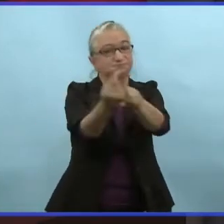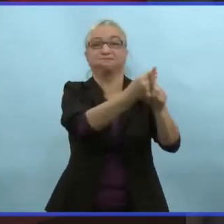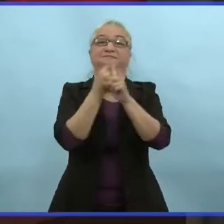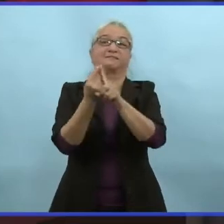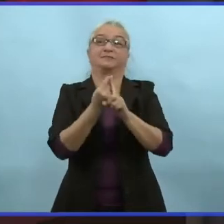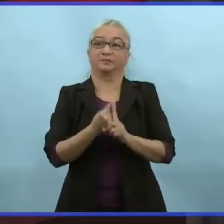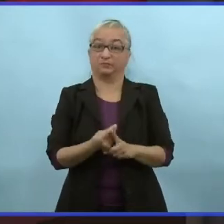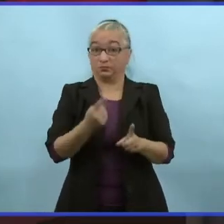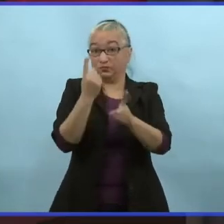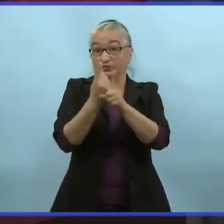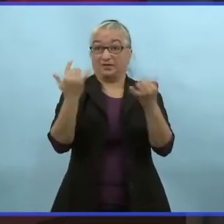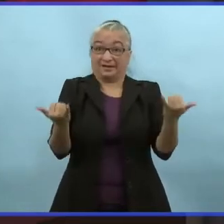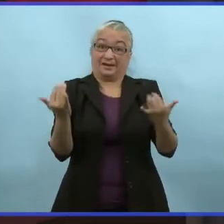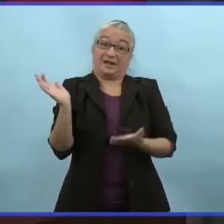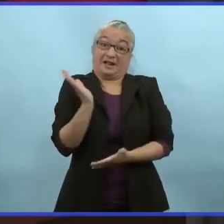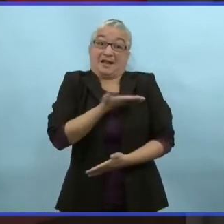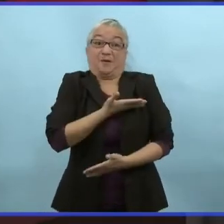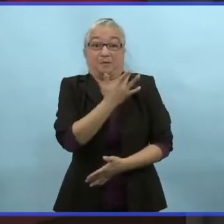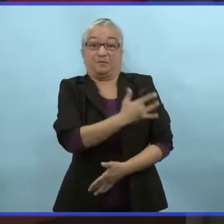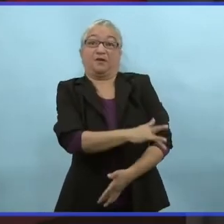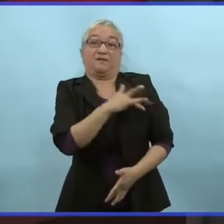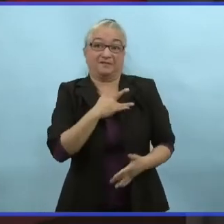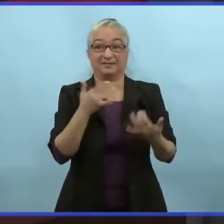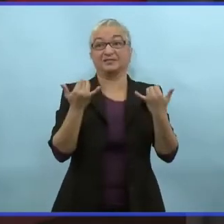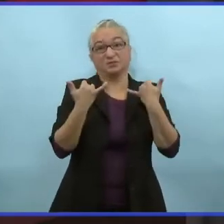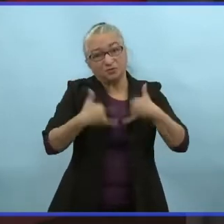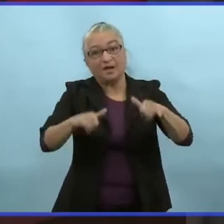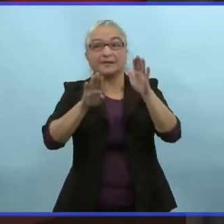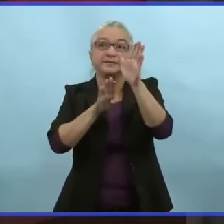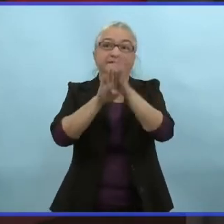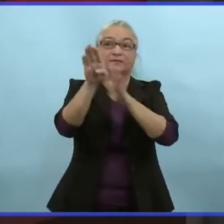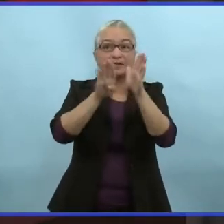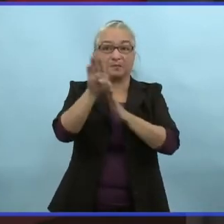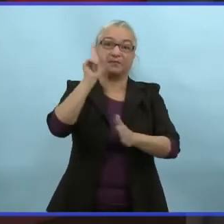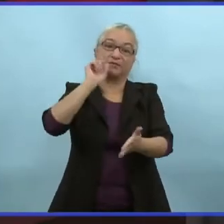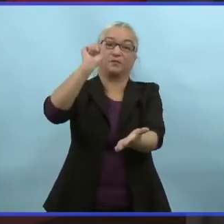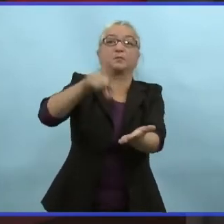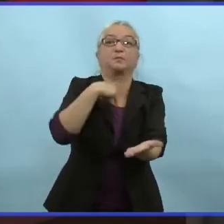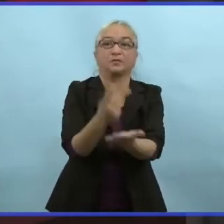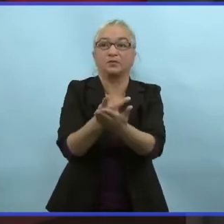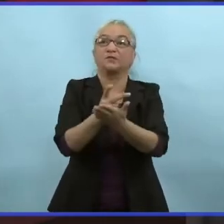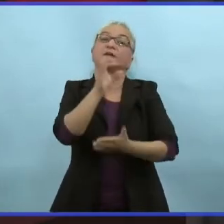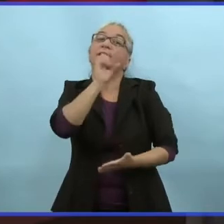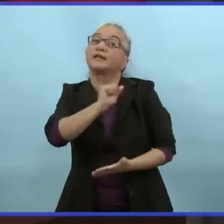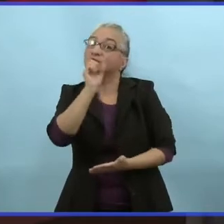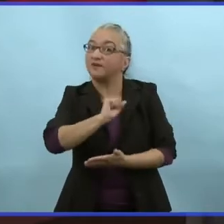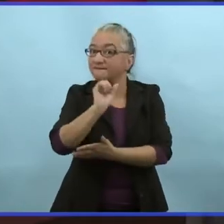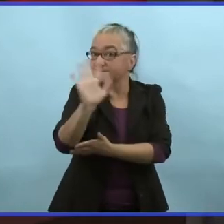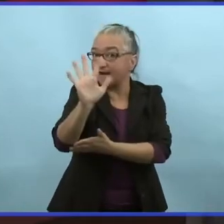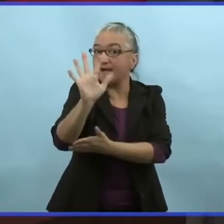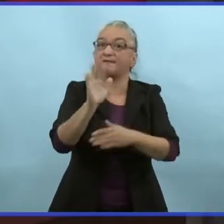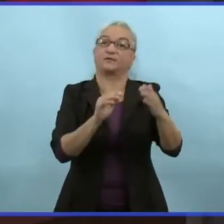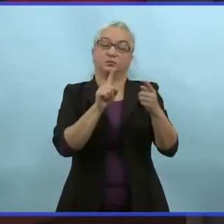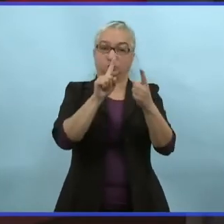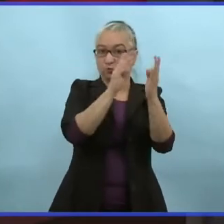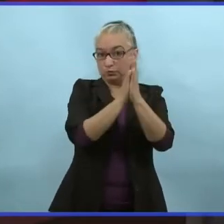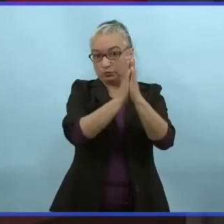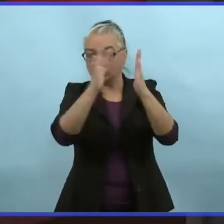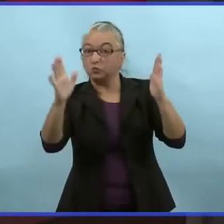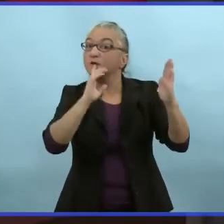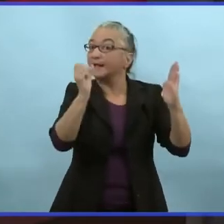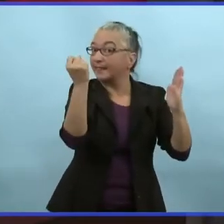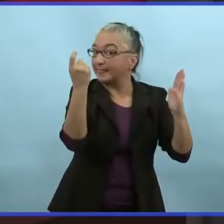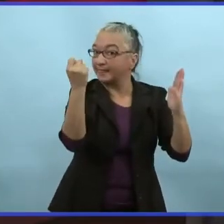planifions de manière active le déroulement de la vaccination pour les jeunes âgés de 5 à 11 ans